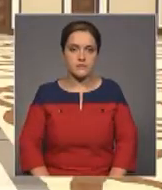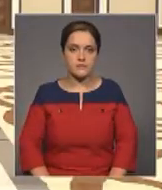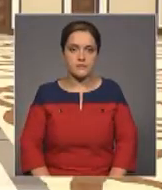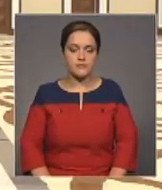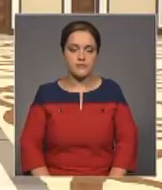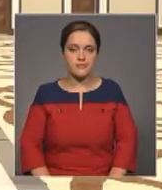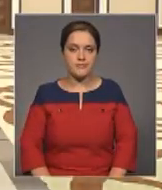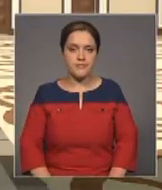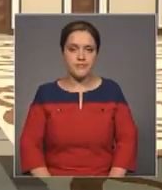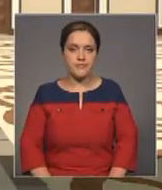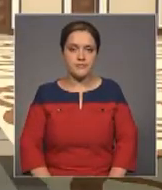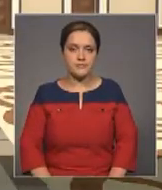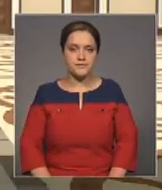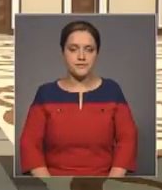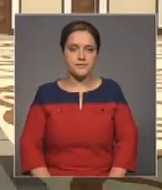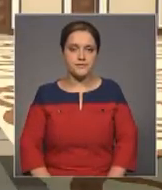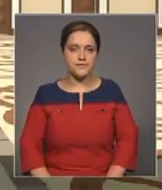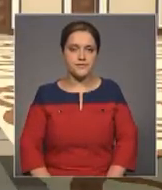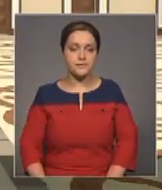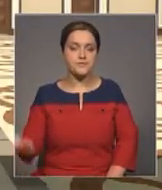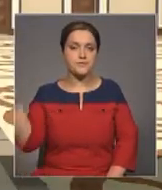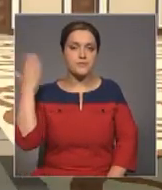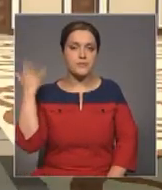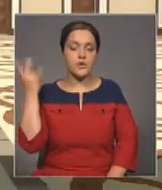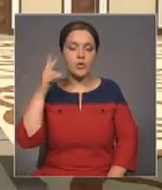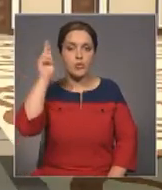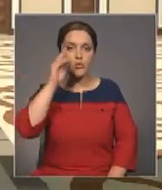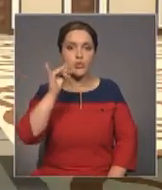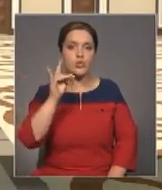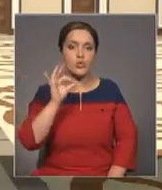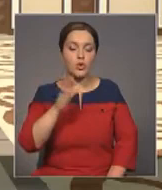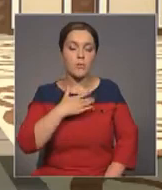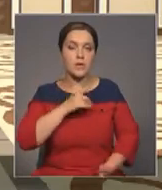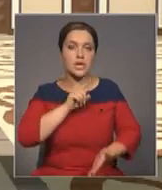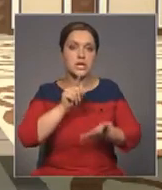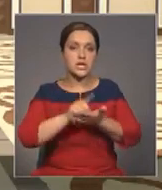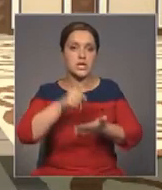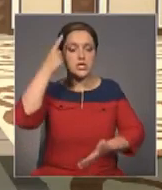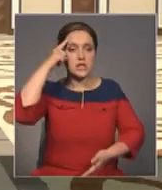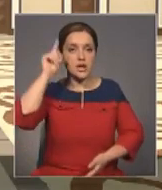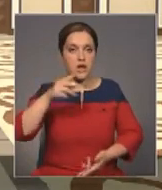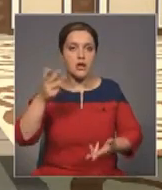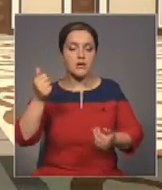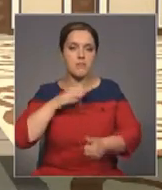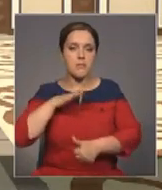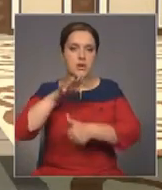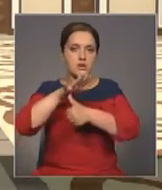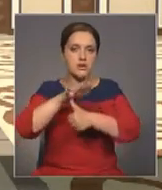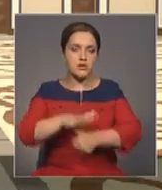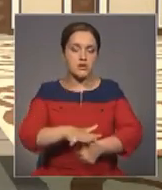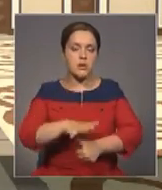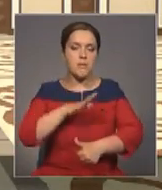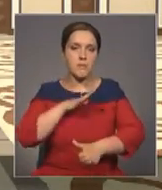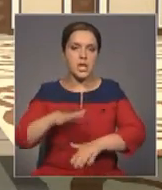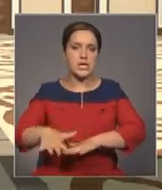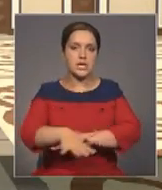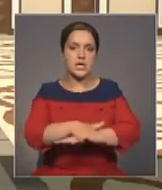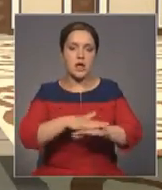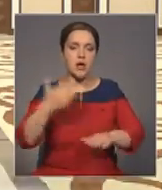От прошлого мы должны брать урок и мы должны знать, был геноцид, геноцид, усиленный